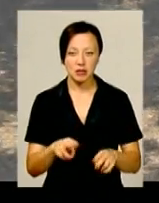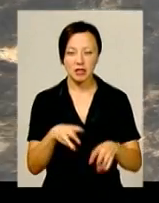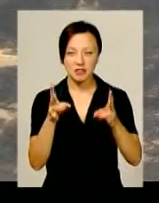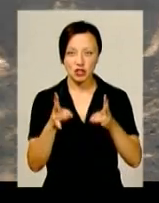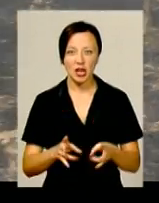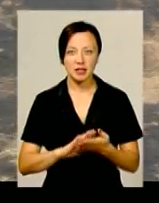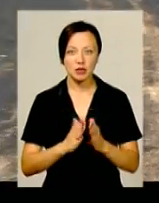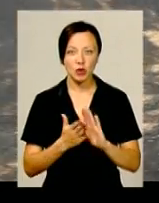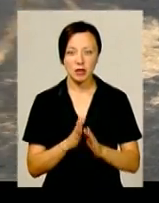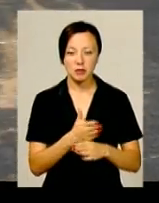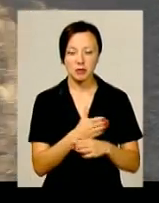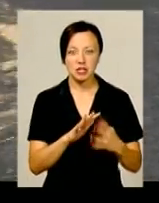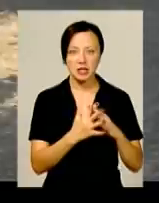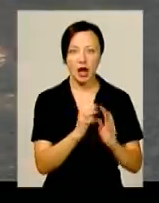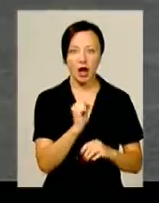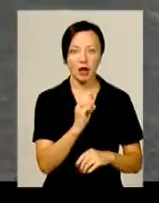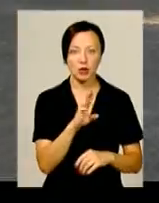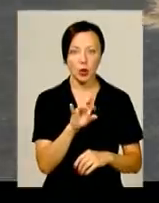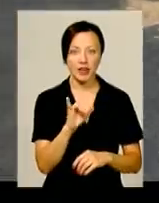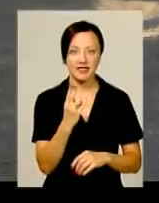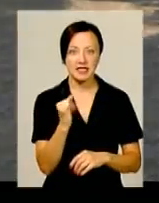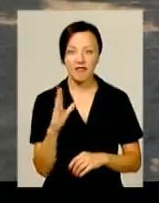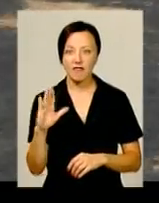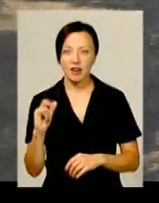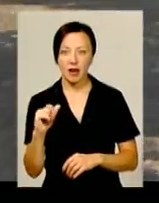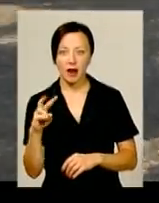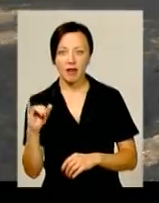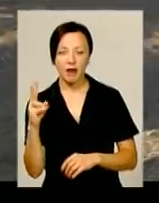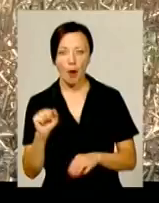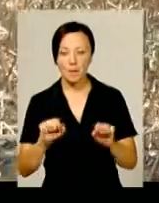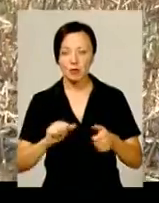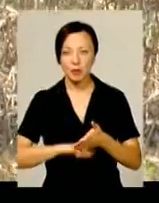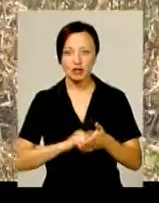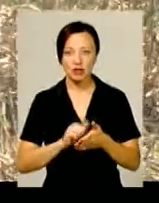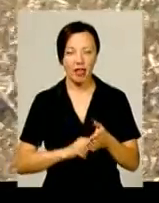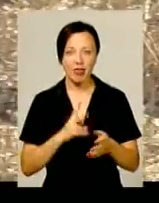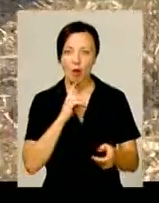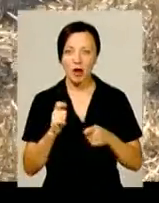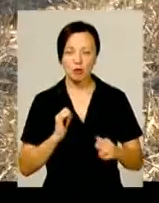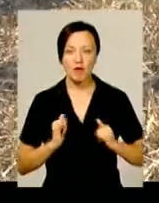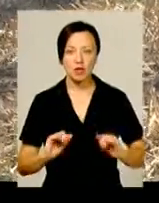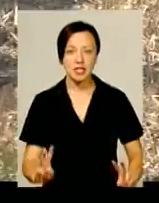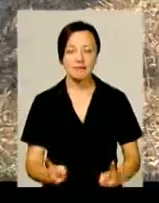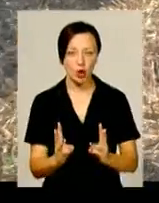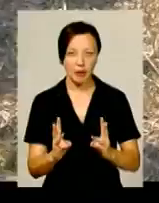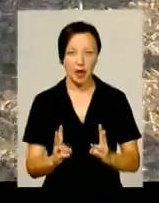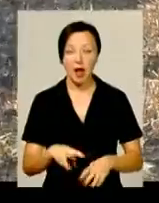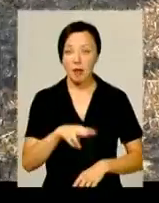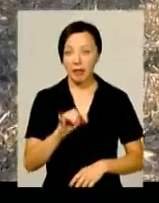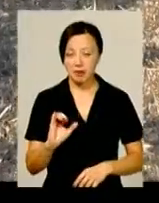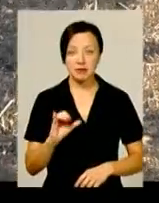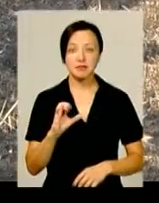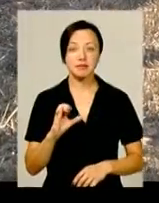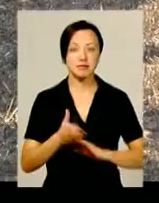ситуація сталася між селами Антонівці та Вихилівка. Імовірна причина займання – необережне поводження з вогнем. Надзвичайники